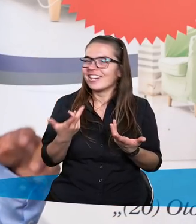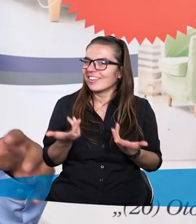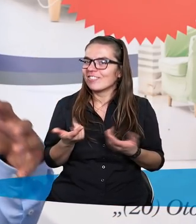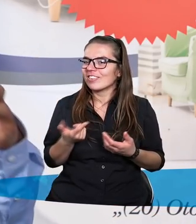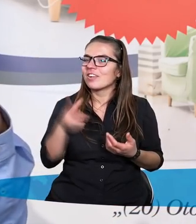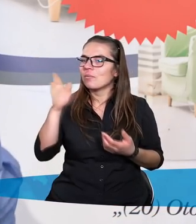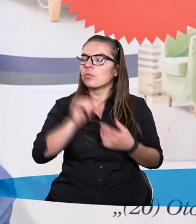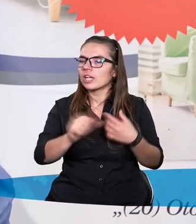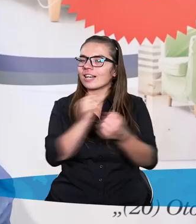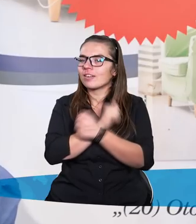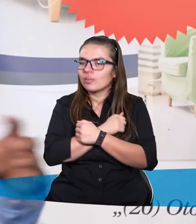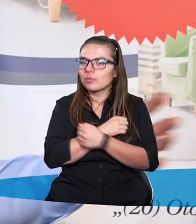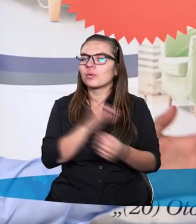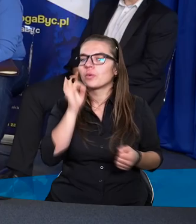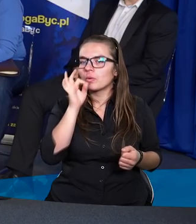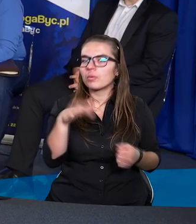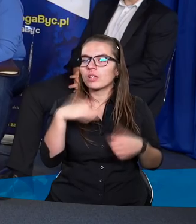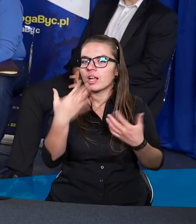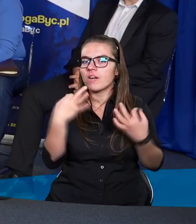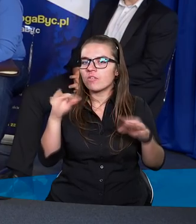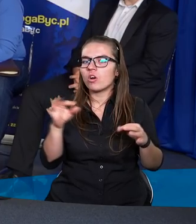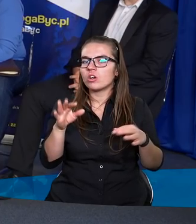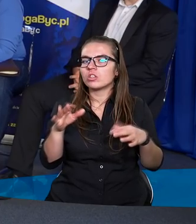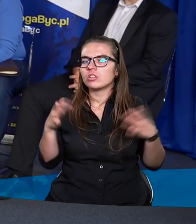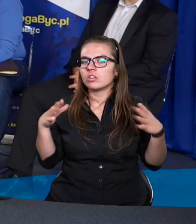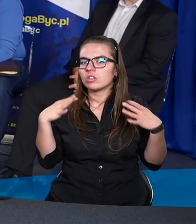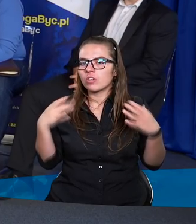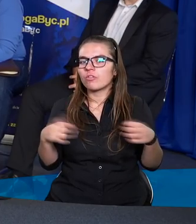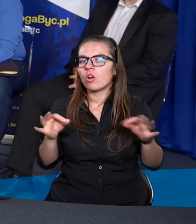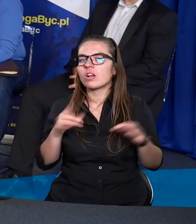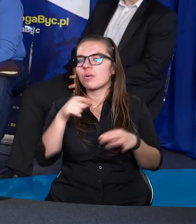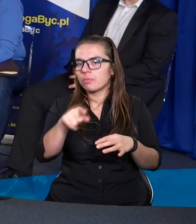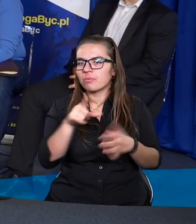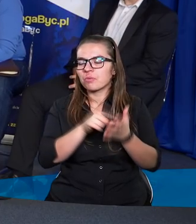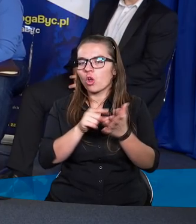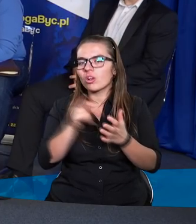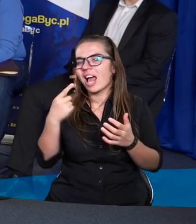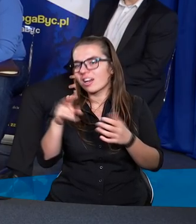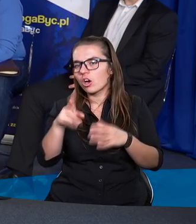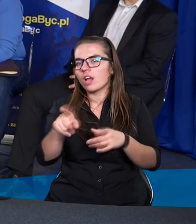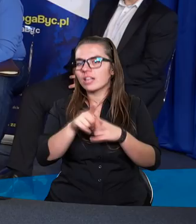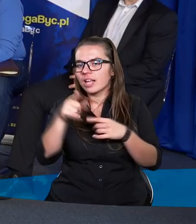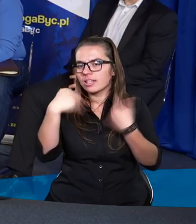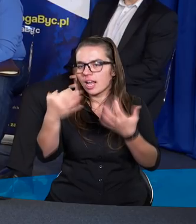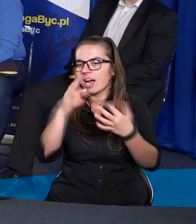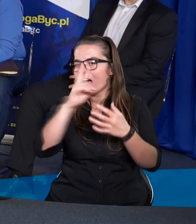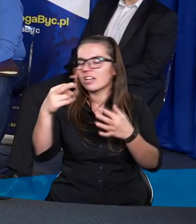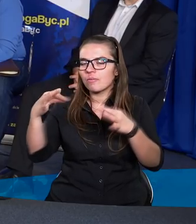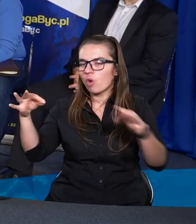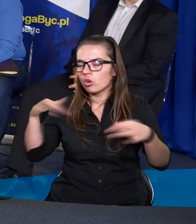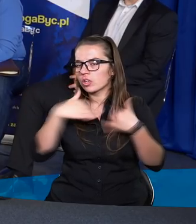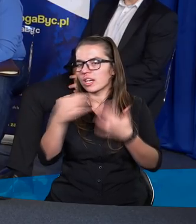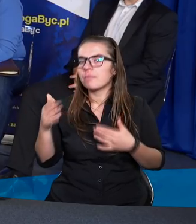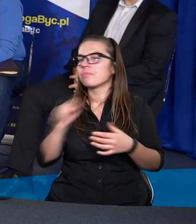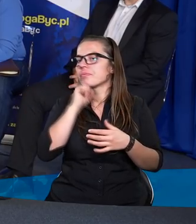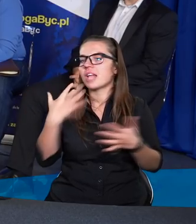jest miłością, który daje wolność, daje wolność koledze Darkowi, ale daje też wolność i mnie Piotrowi. Kiedy wolność Darka jest w